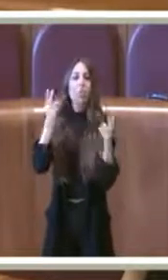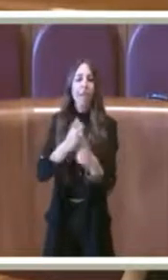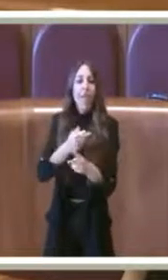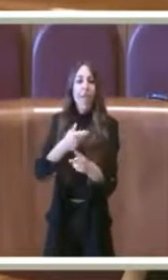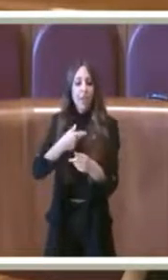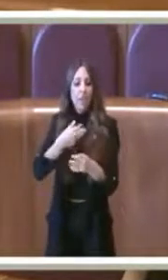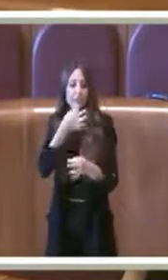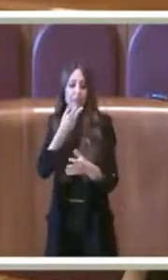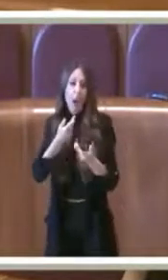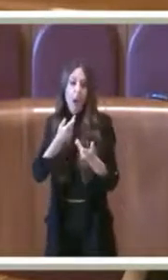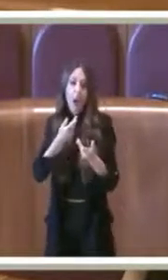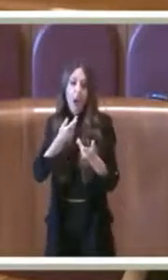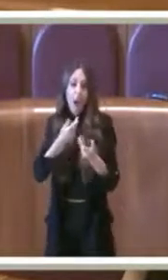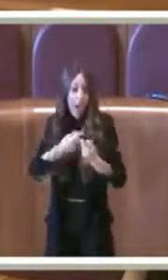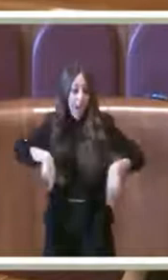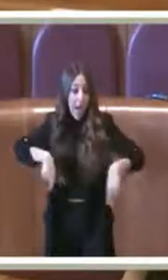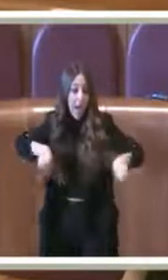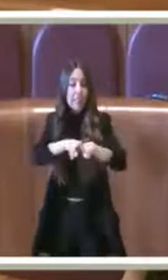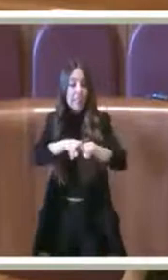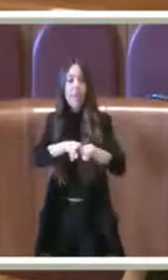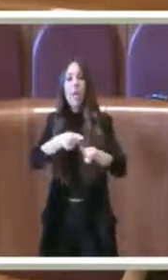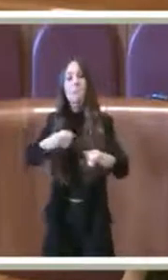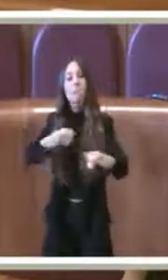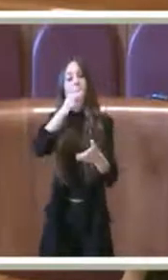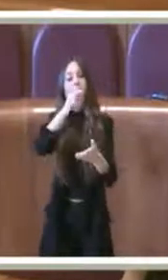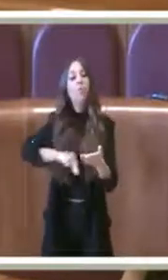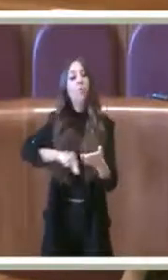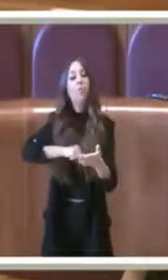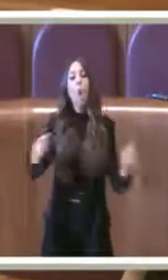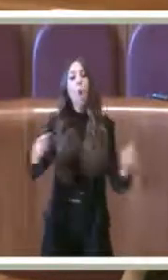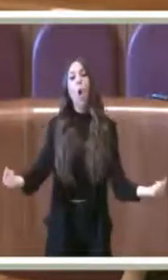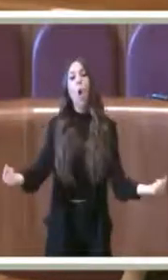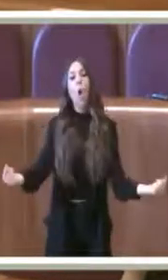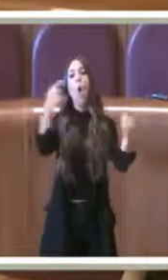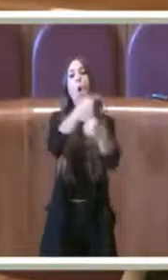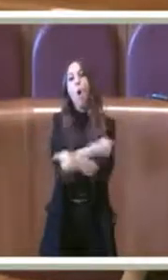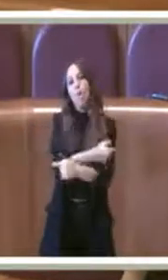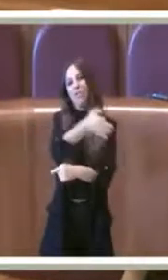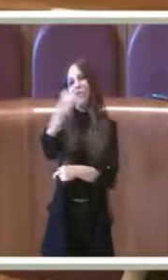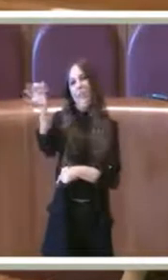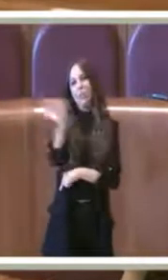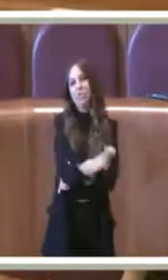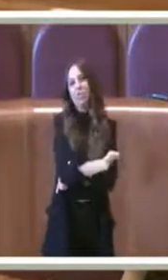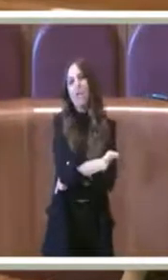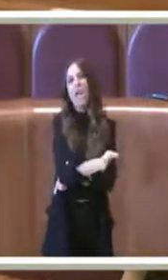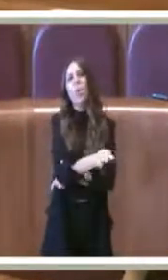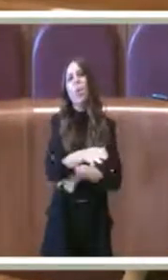a questa Assemblea il voto assolutamente contrario del Movimento 5 Stelle. Grazie.